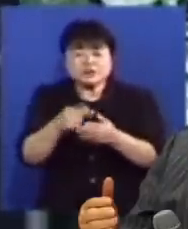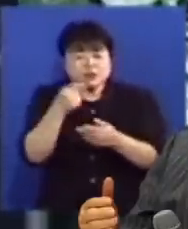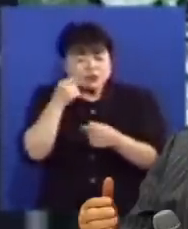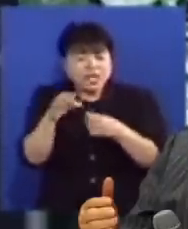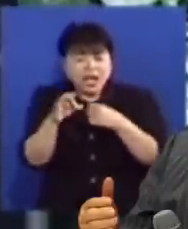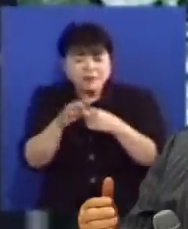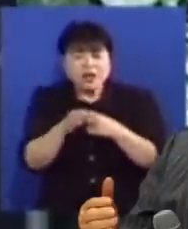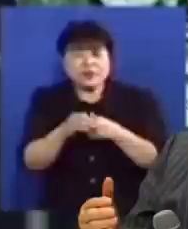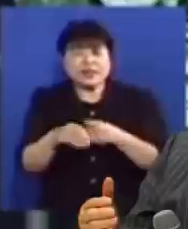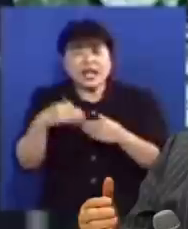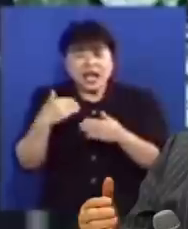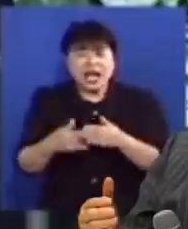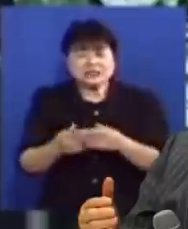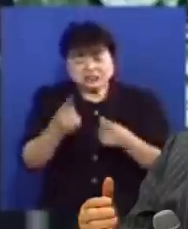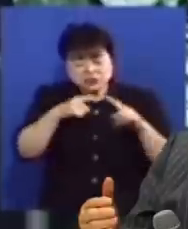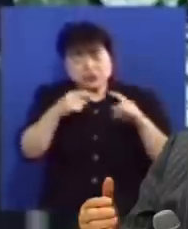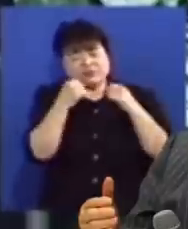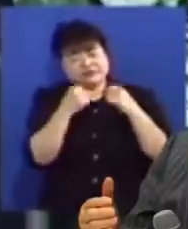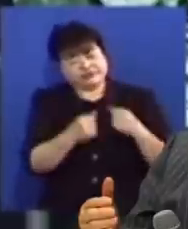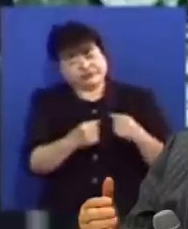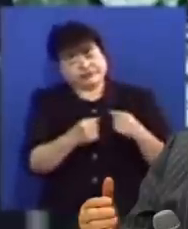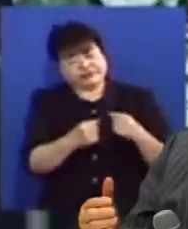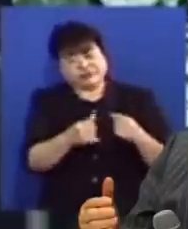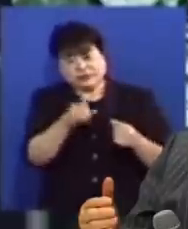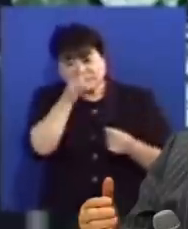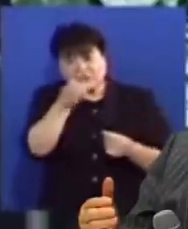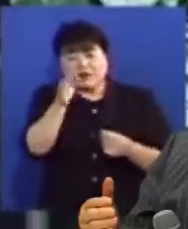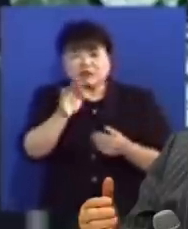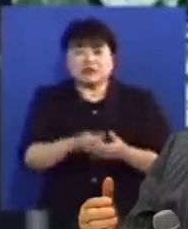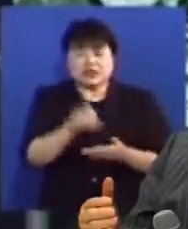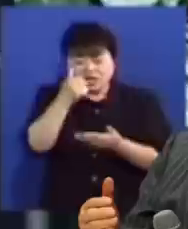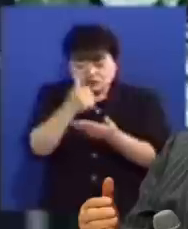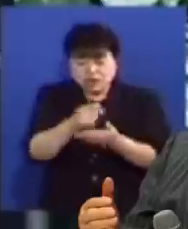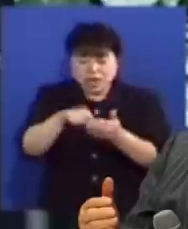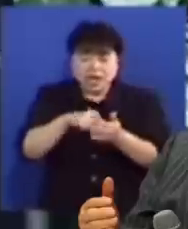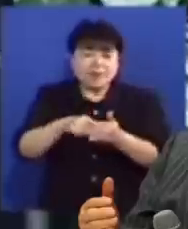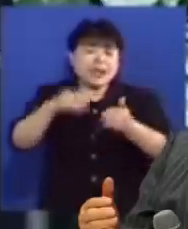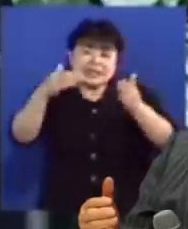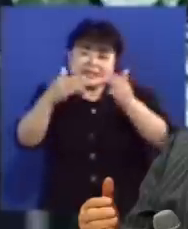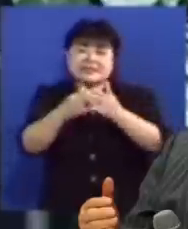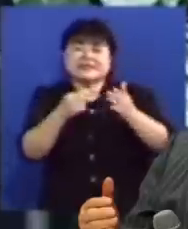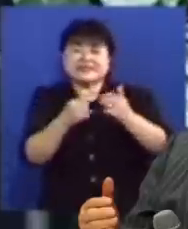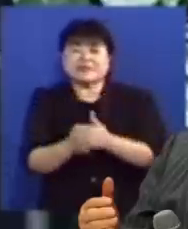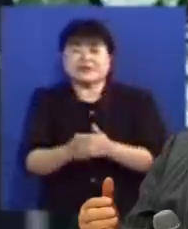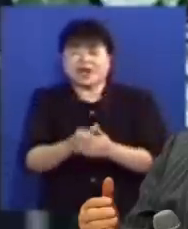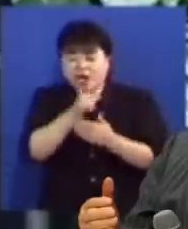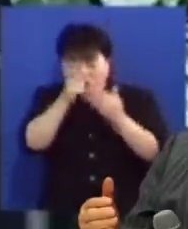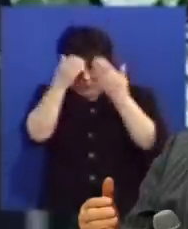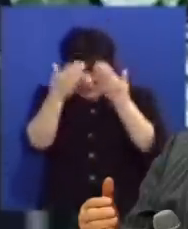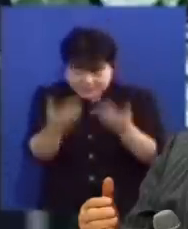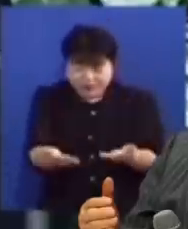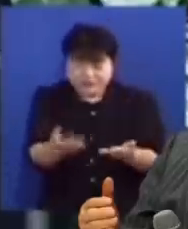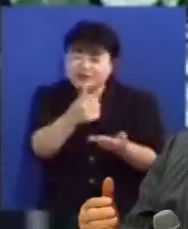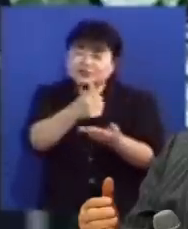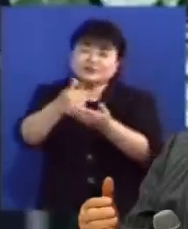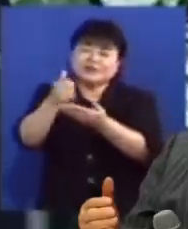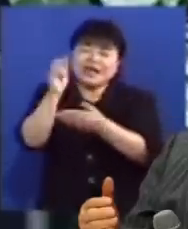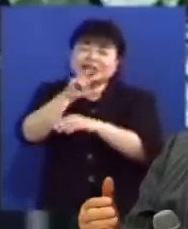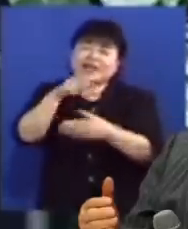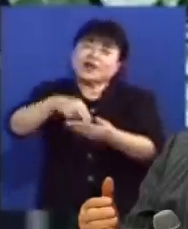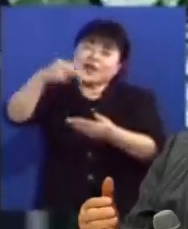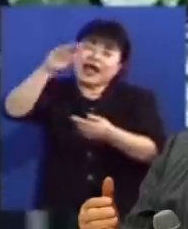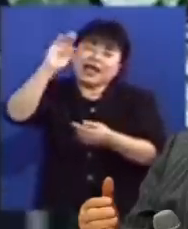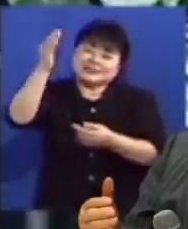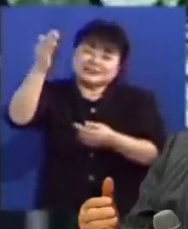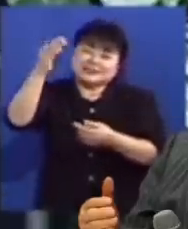아직도 주님이 지옥에 갇혀 있어야 되는 것입니다 죄를 다 갚았기 때문에 옥에서 나와서 주님께서 하늘나라에